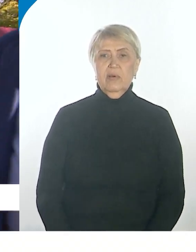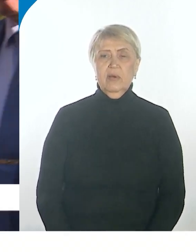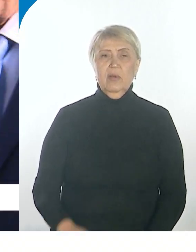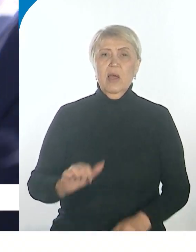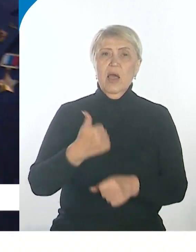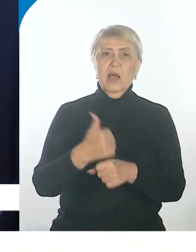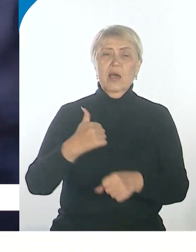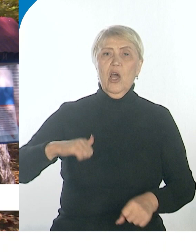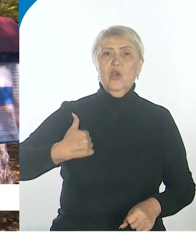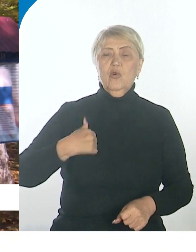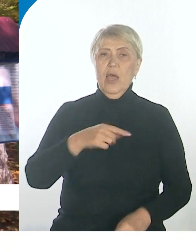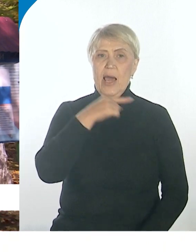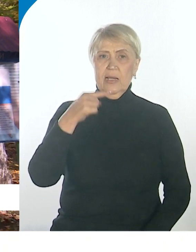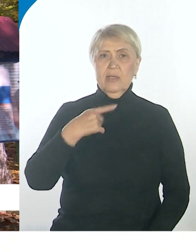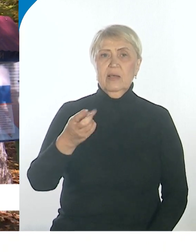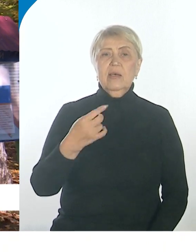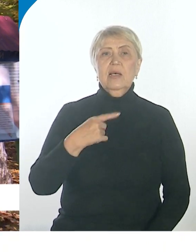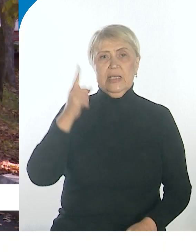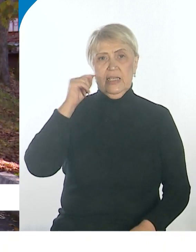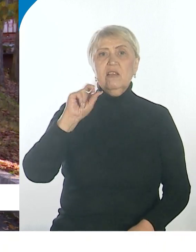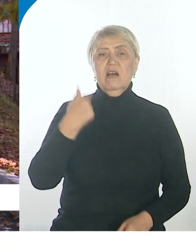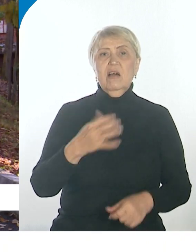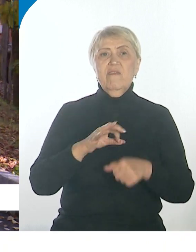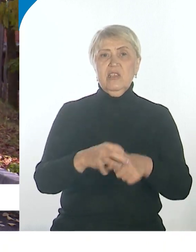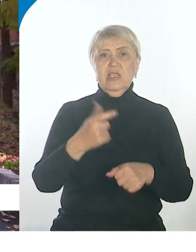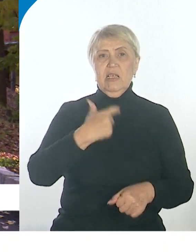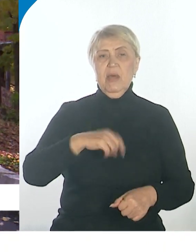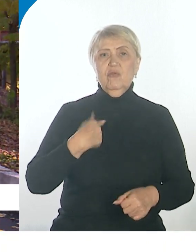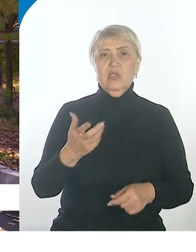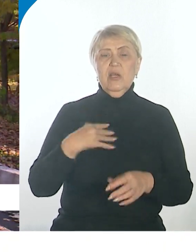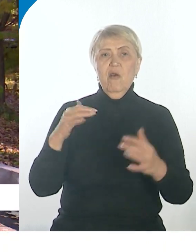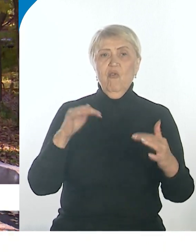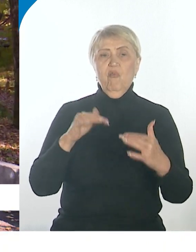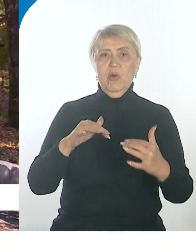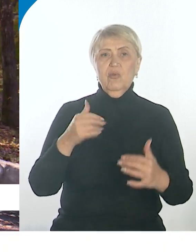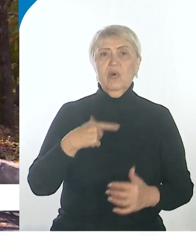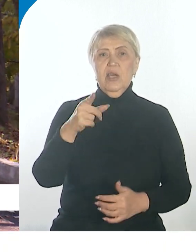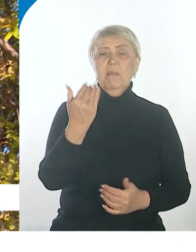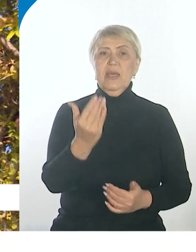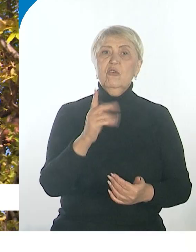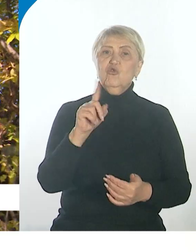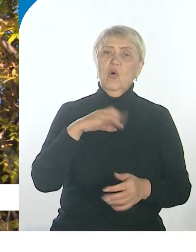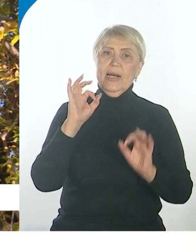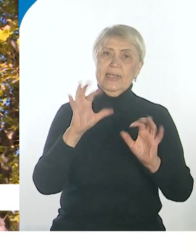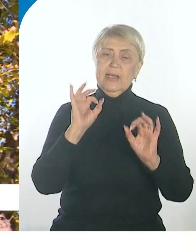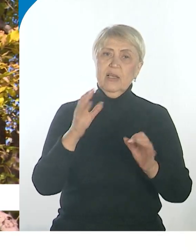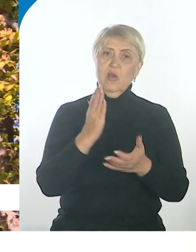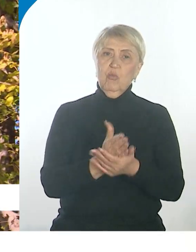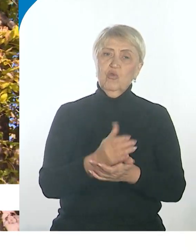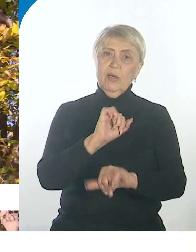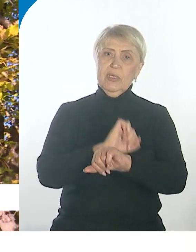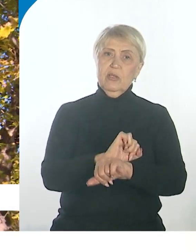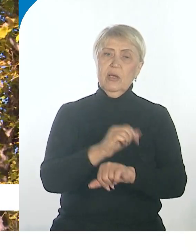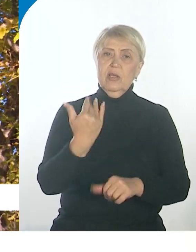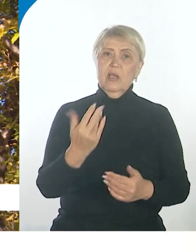Герои России не понаслышке знают, как вести себя в бою. И им есть, что рассказать будущим защитникам Родины. Теперь смотрим, как они